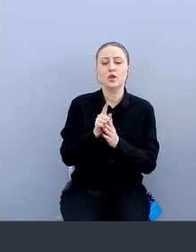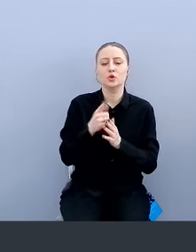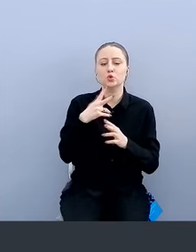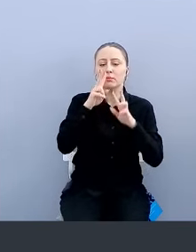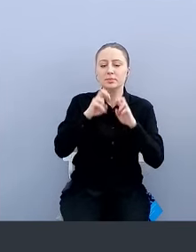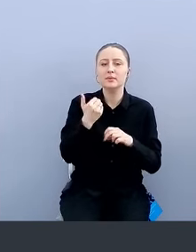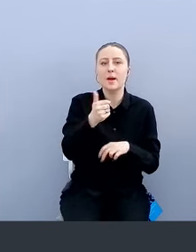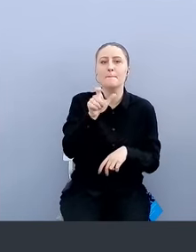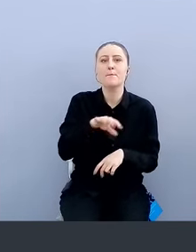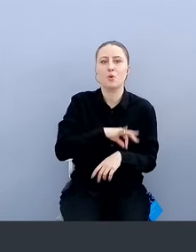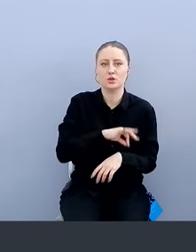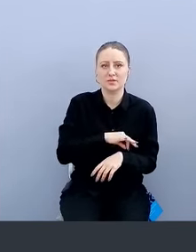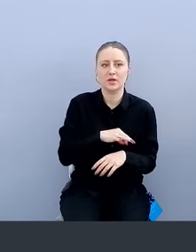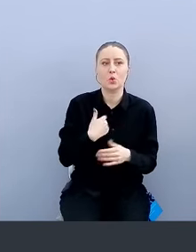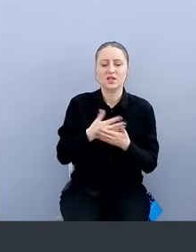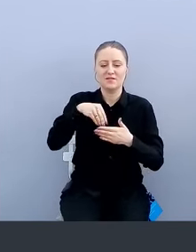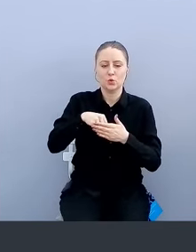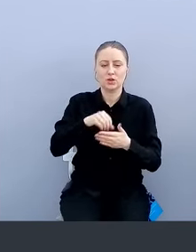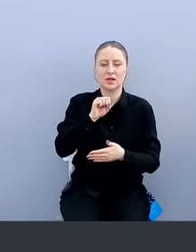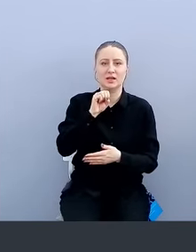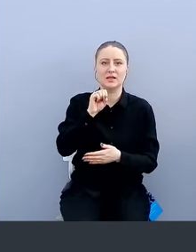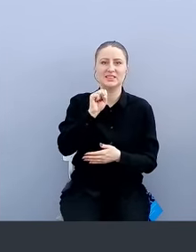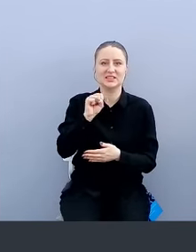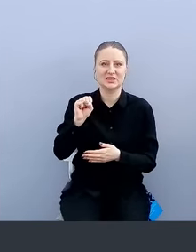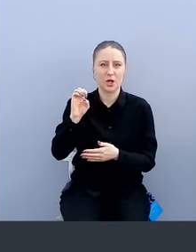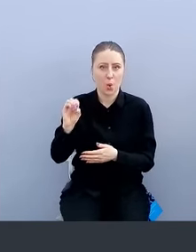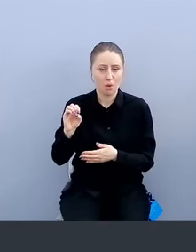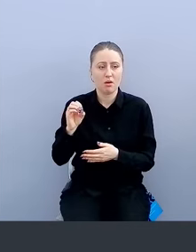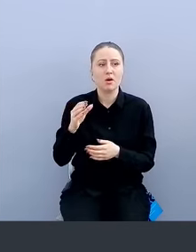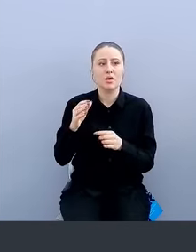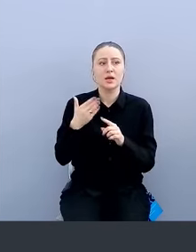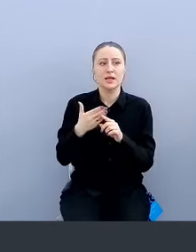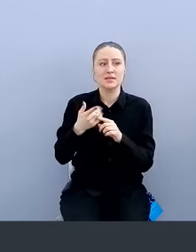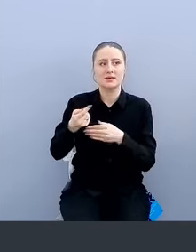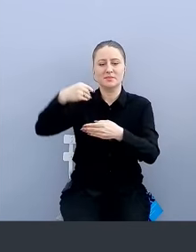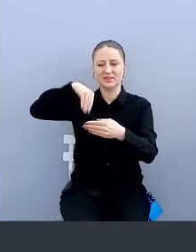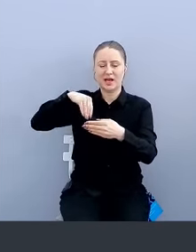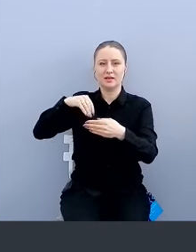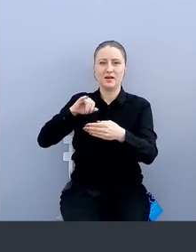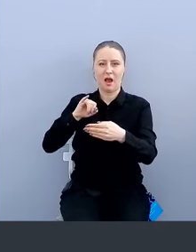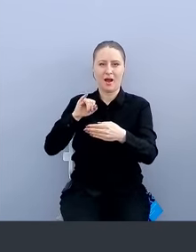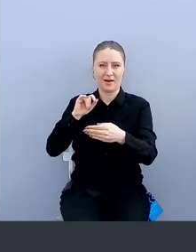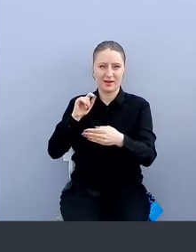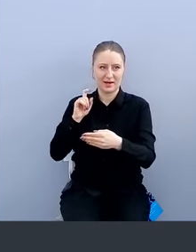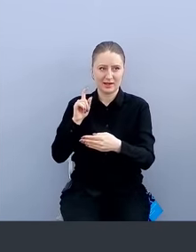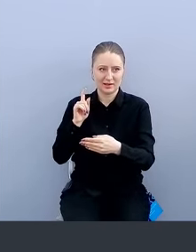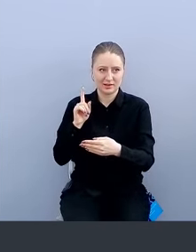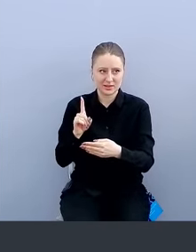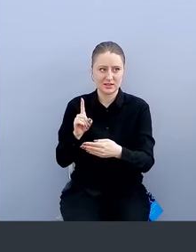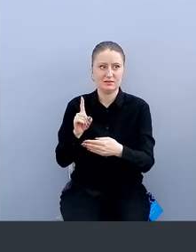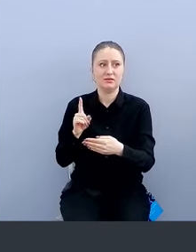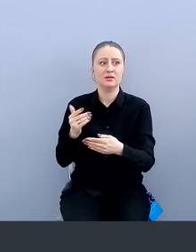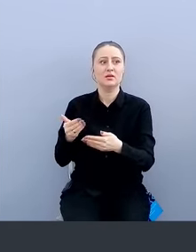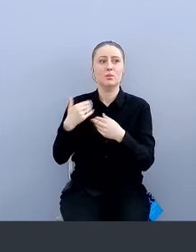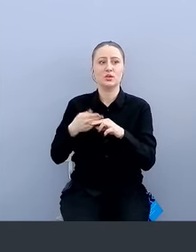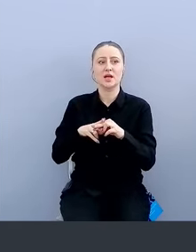пользователя. То есть у нас есть внутреннее SSO, ODC провайдер, там, сзади есть IDM также. После чего проверяется